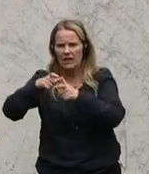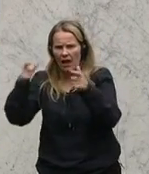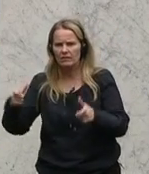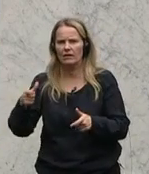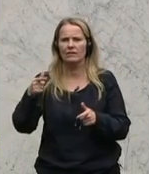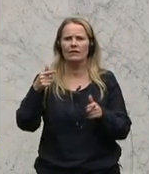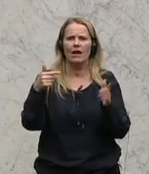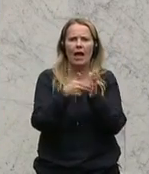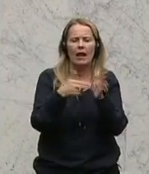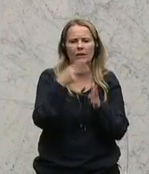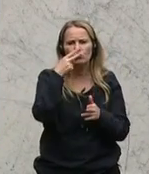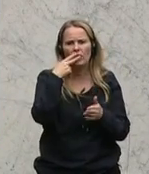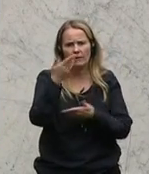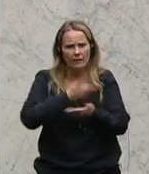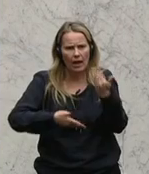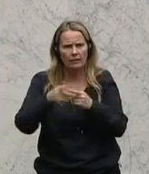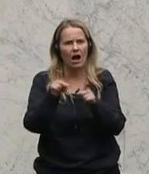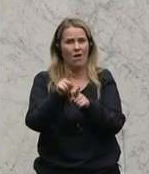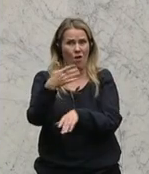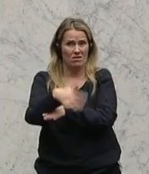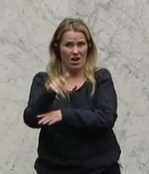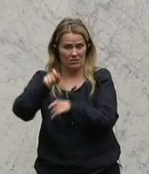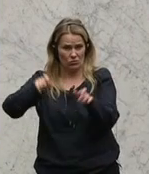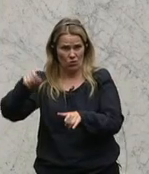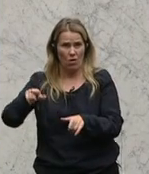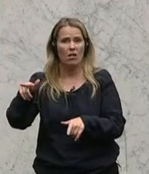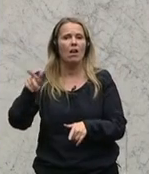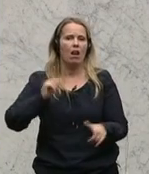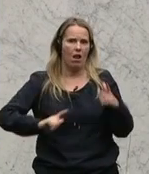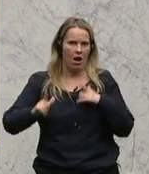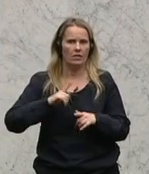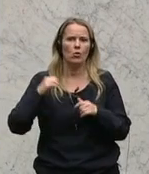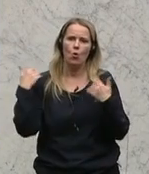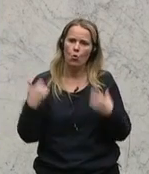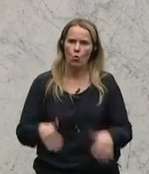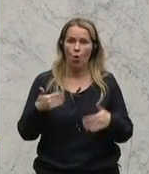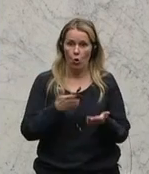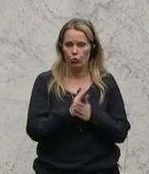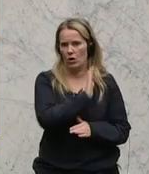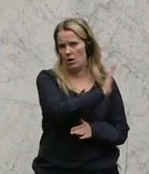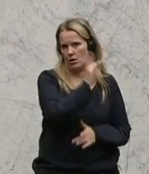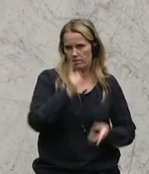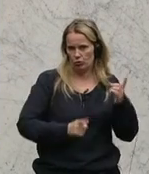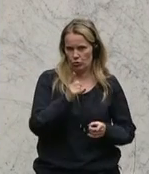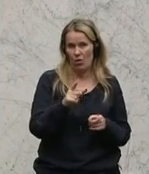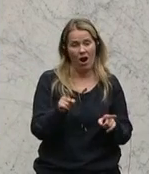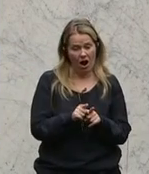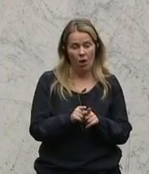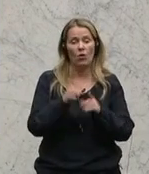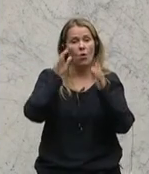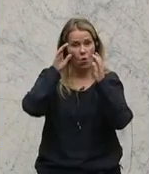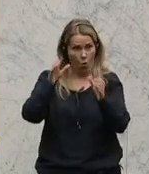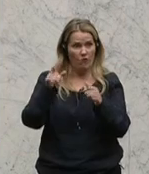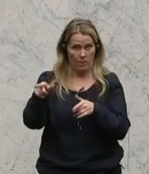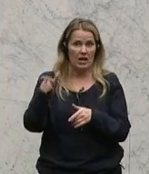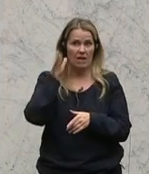als auch Gastronomen, die unter diesen Entwicklungen sehr stark zu leiden haben. Und wir werden auch die ÖVP vor allem hier einmal